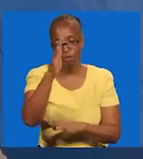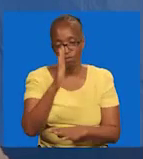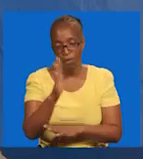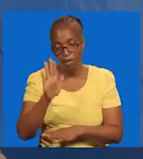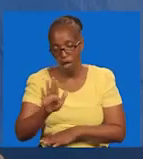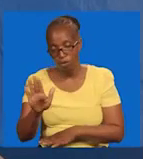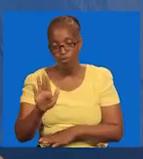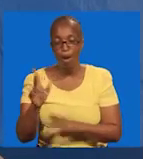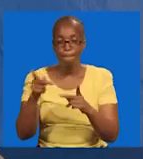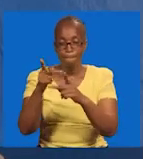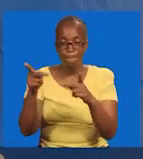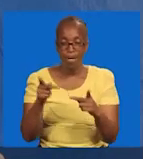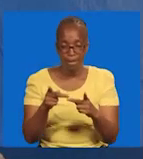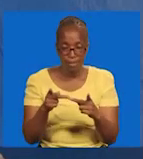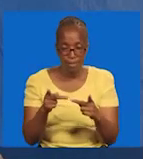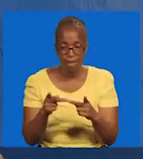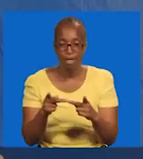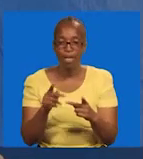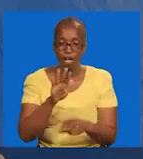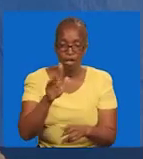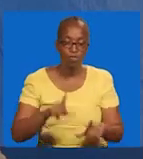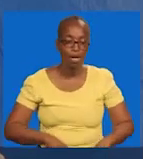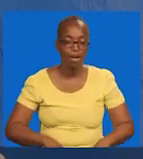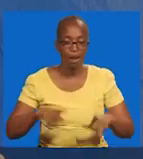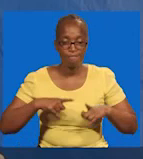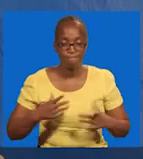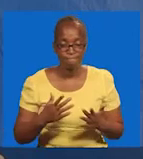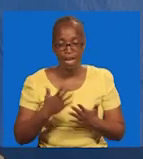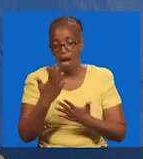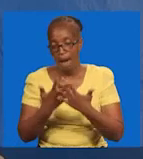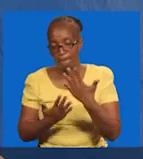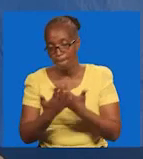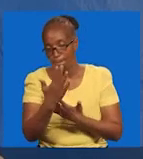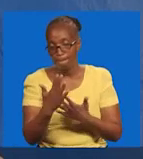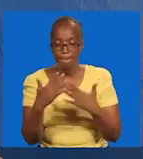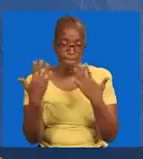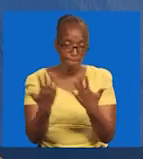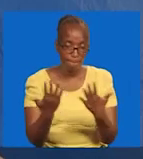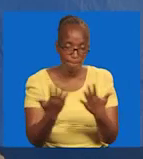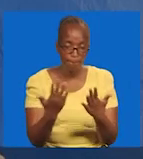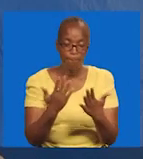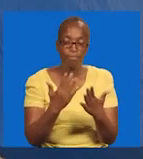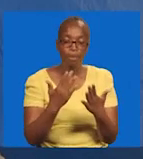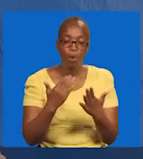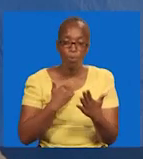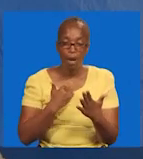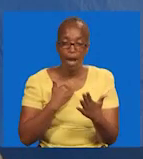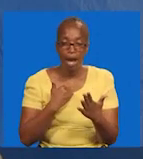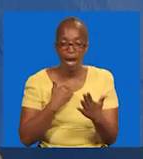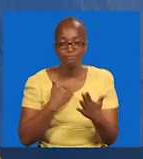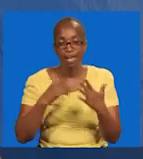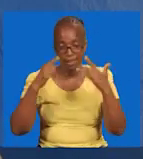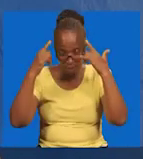katika maeneo yako, katika maisha yako. Na niyasubuia ambayo inaweza na kusema ya kwamba, niyasubuia